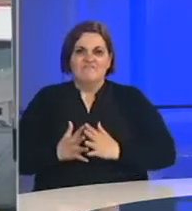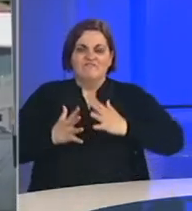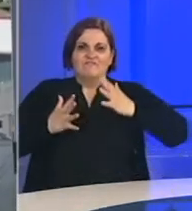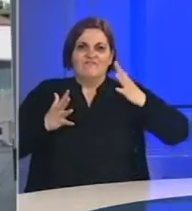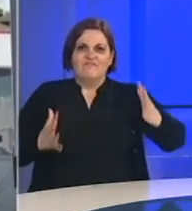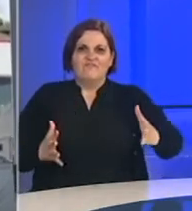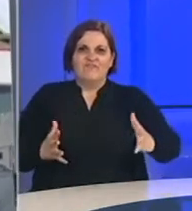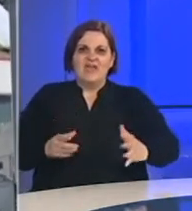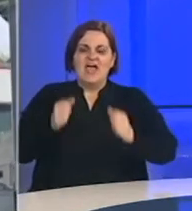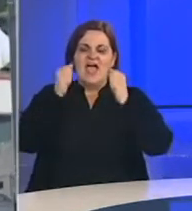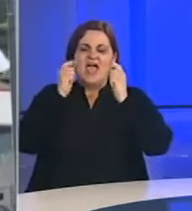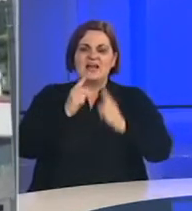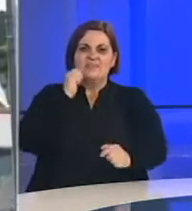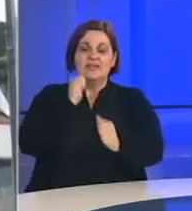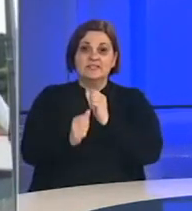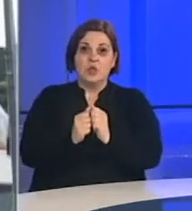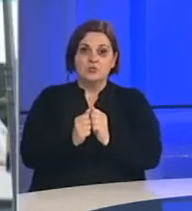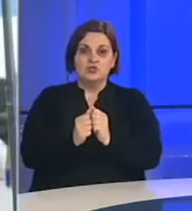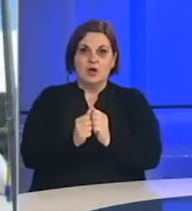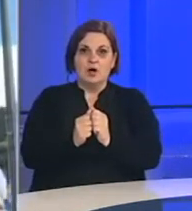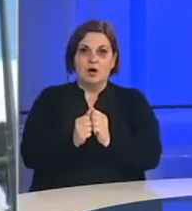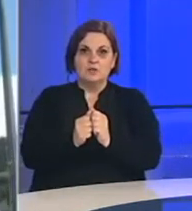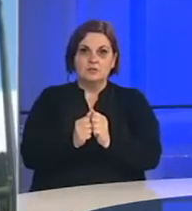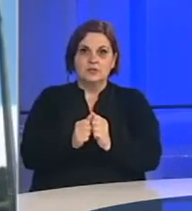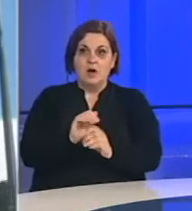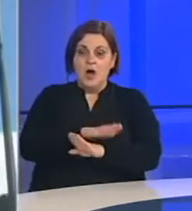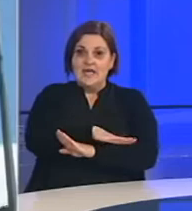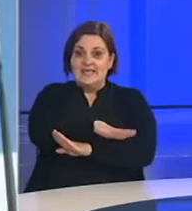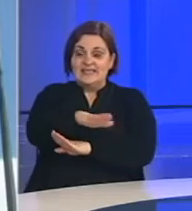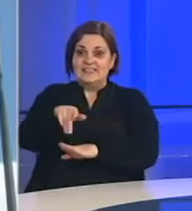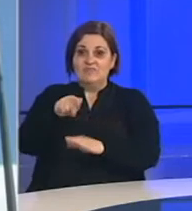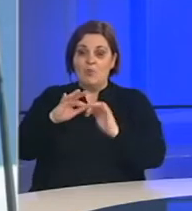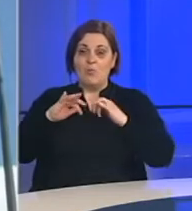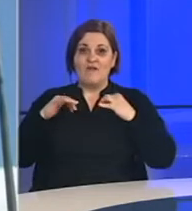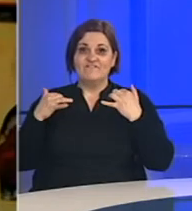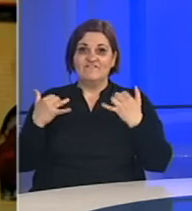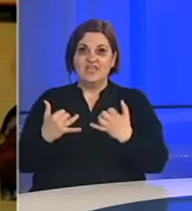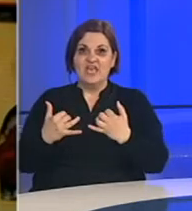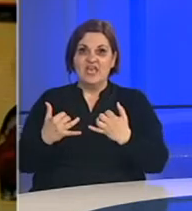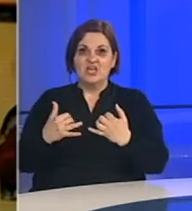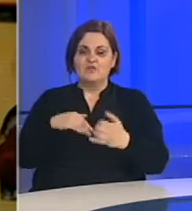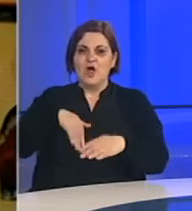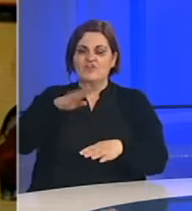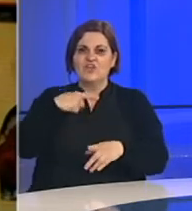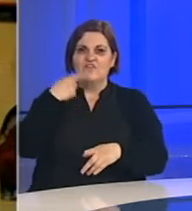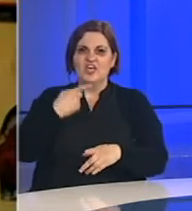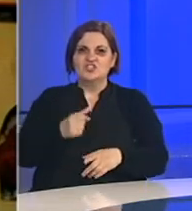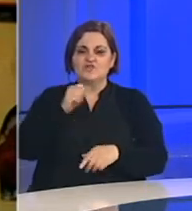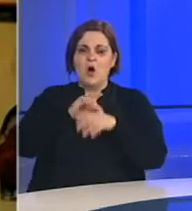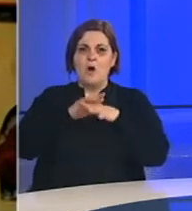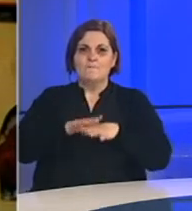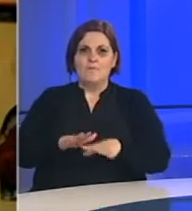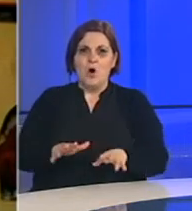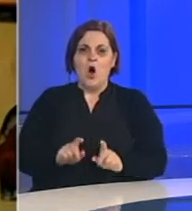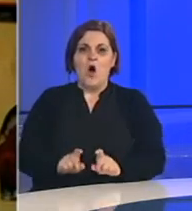ratnih zločineca. Međutim, svi u ovom vjeću govorili su, većina je govorila i o pandemiji,